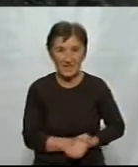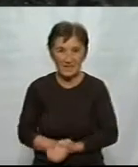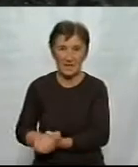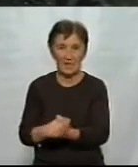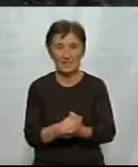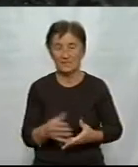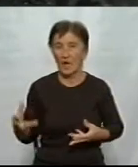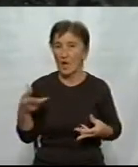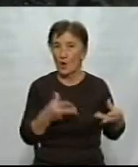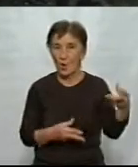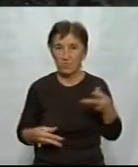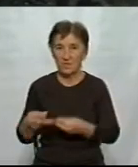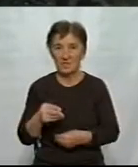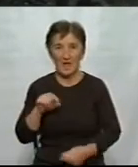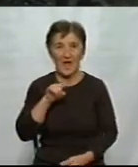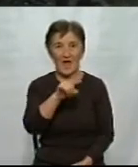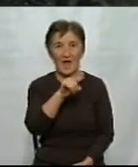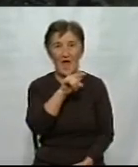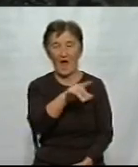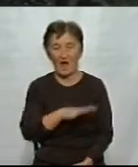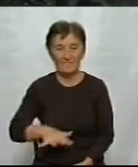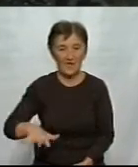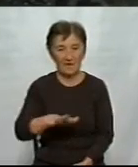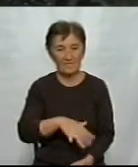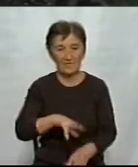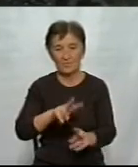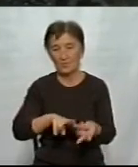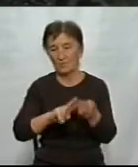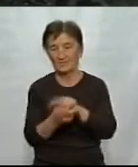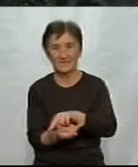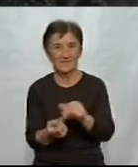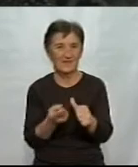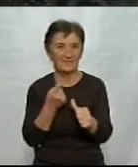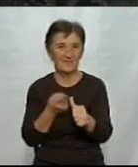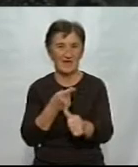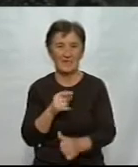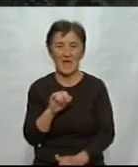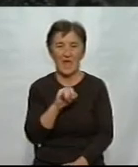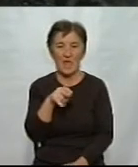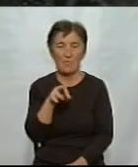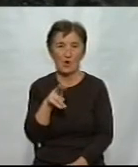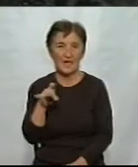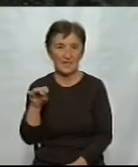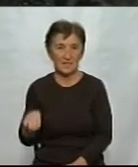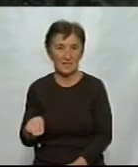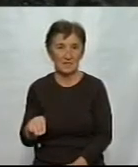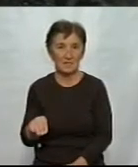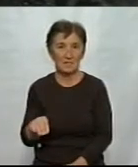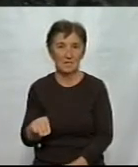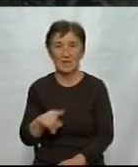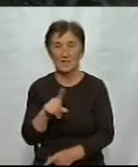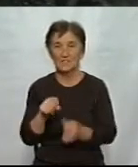-будівельний кооператив «Авіатор». Потім він став надією і політ в складчину. За